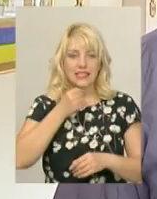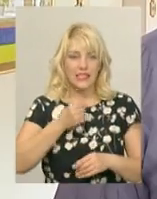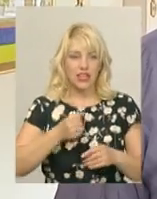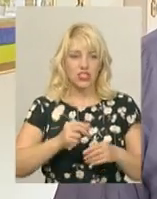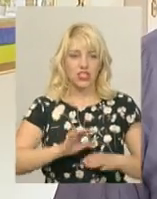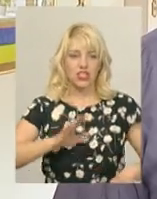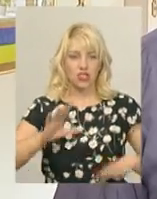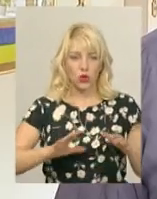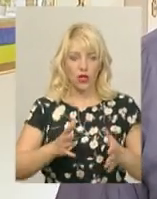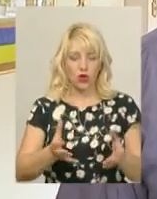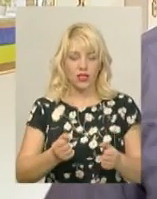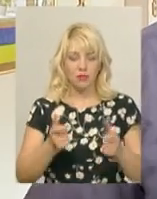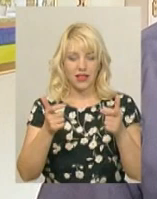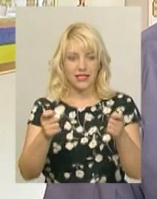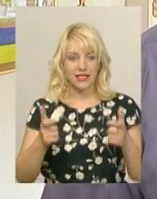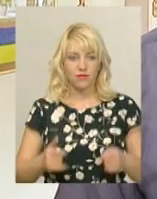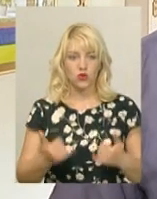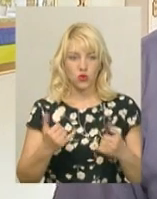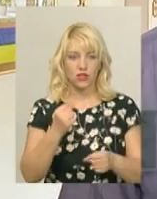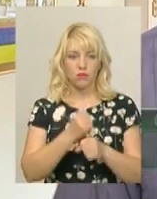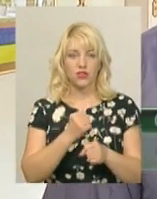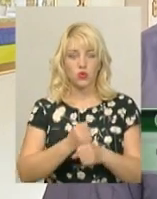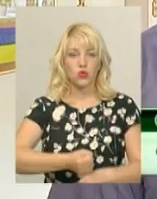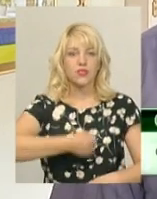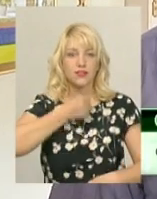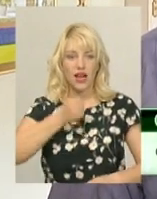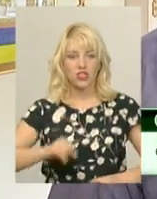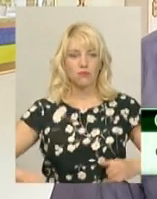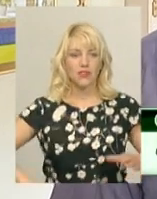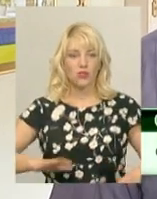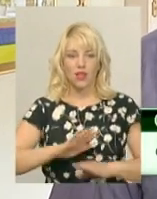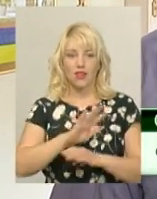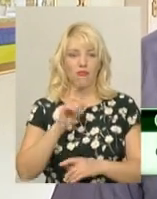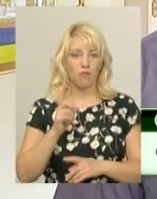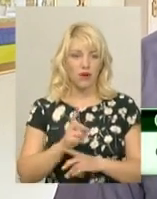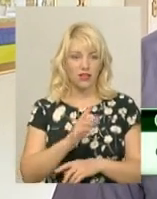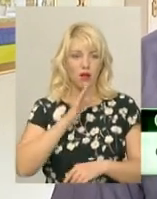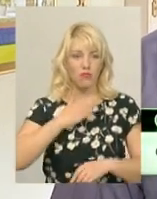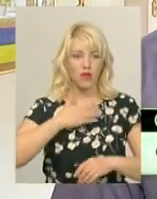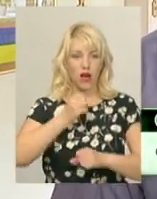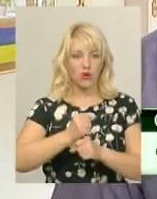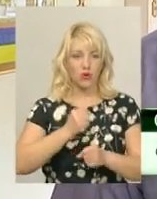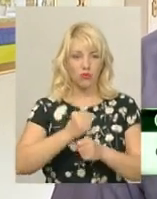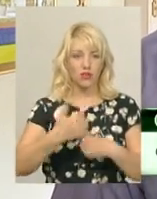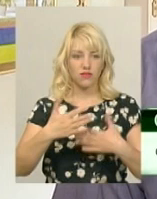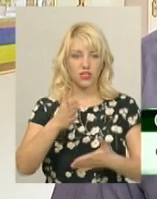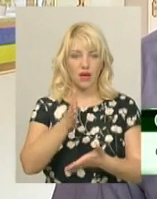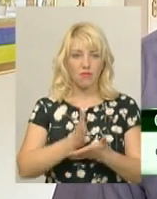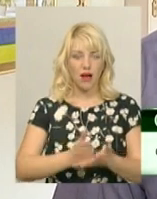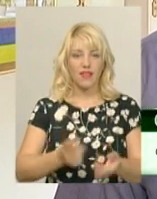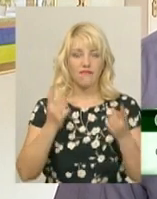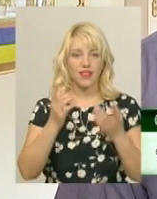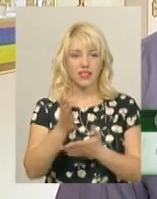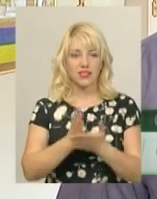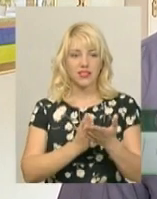Сьогодні працюю старшим інструктором. Вже не вперше. Моя робота вже має доволі великий